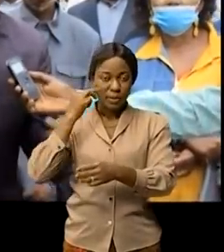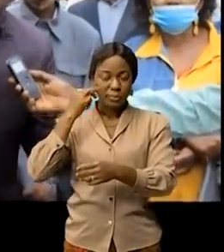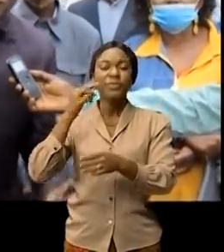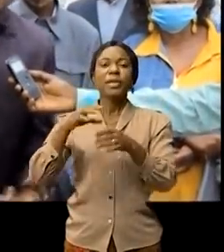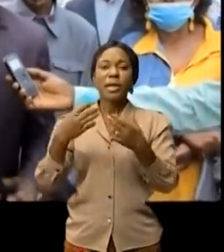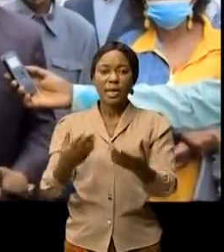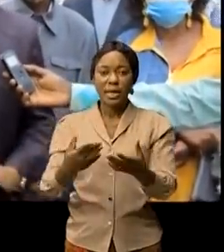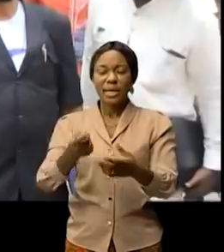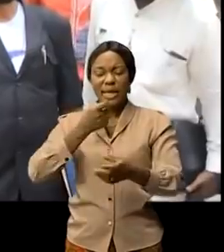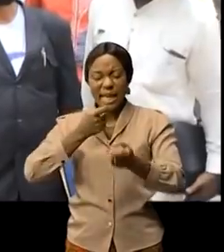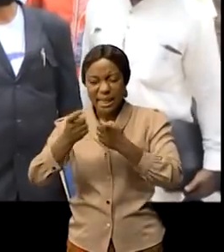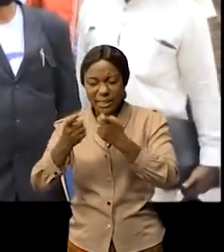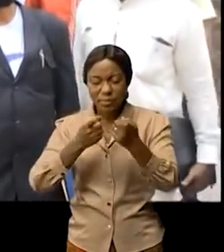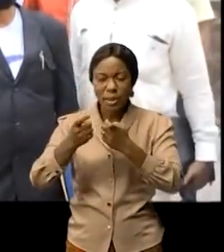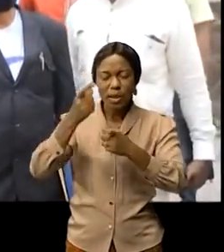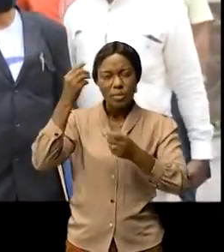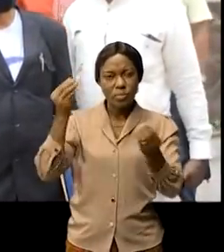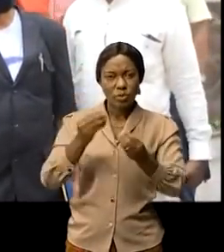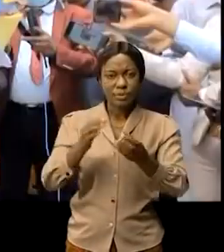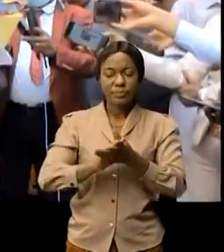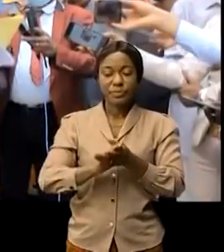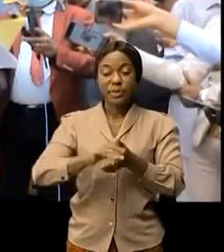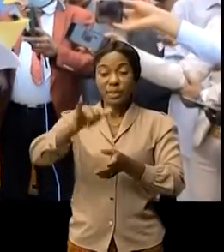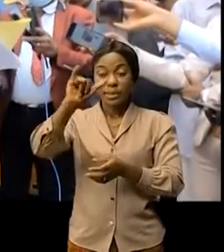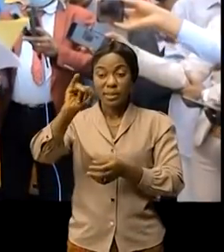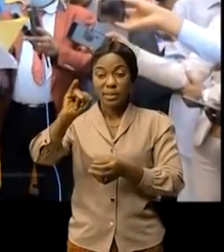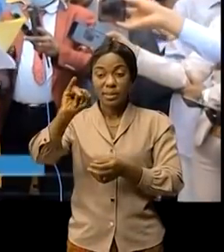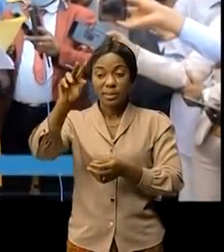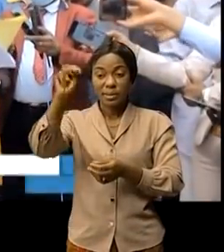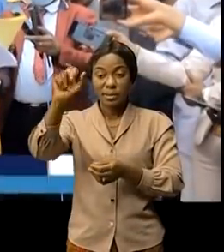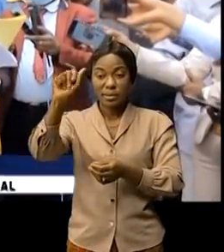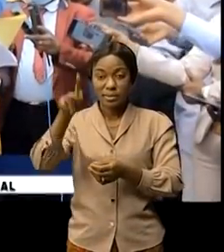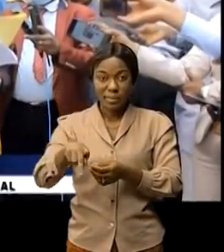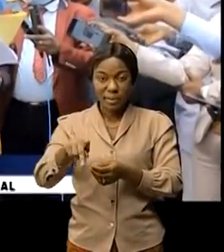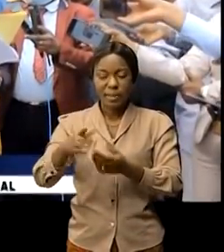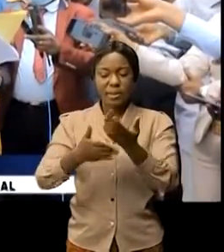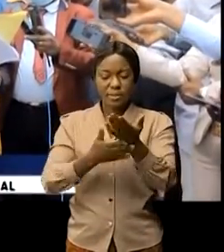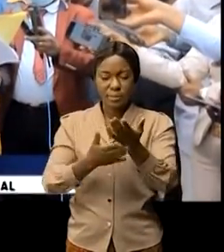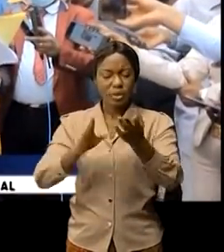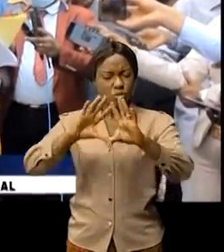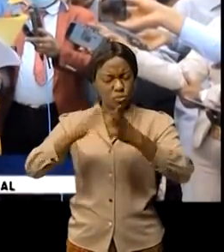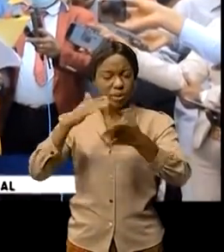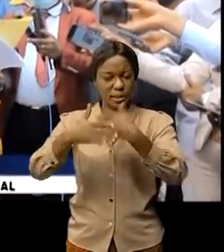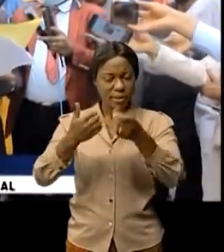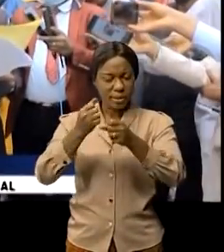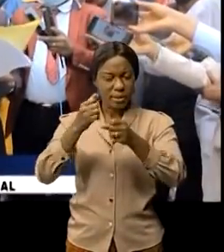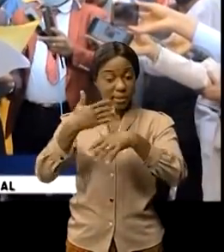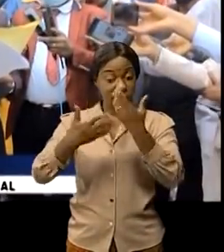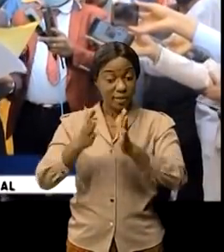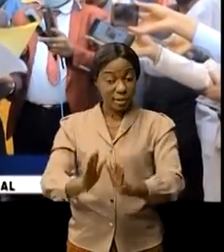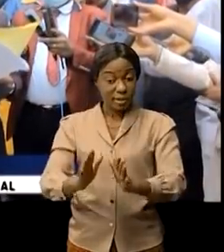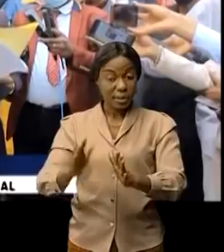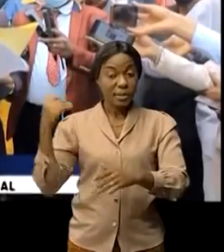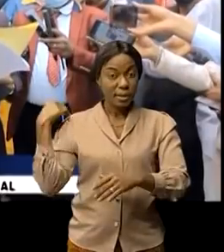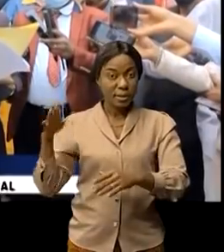une mise au point à propos. L'INAP demande aux agents et fonctionnaires de l'État d'être en alerte qu sera